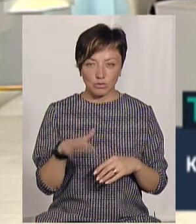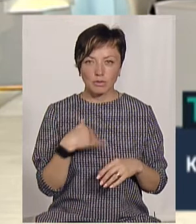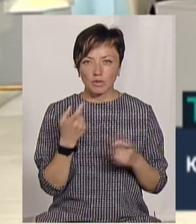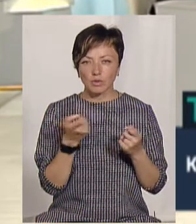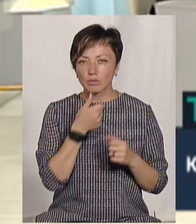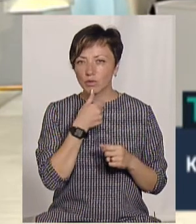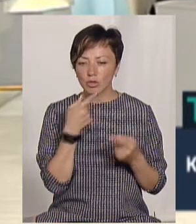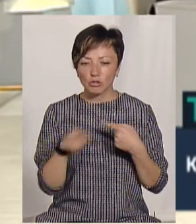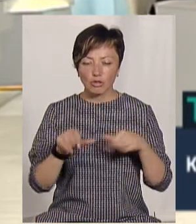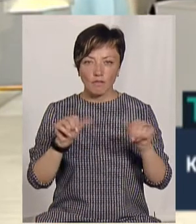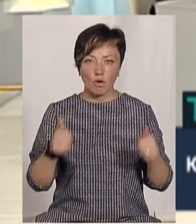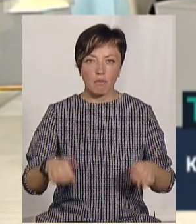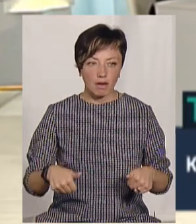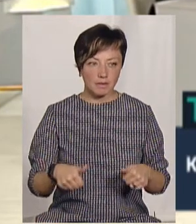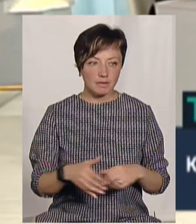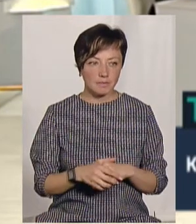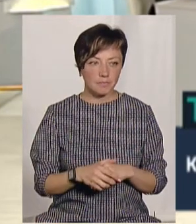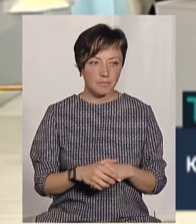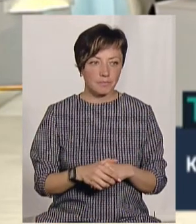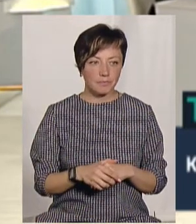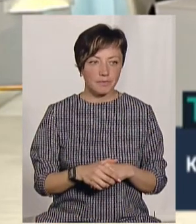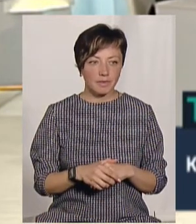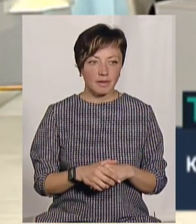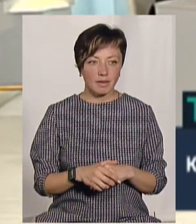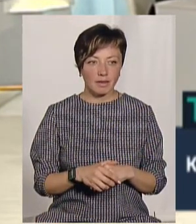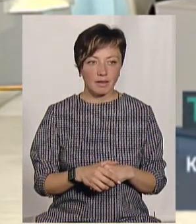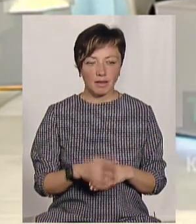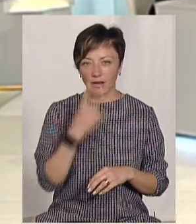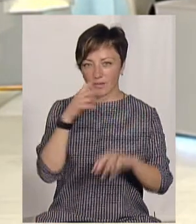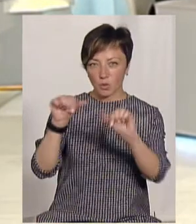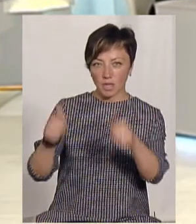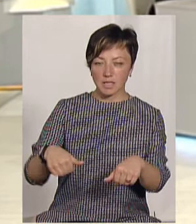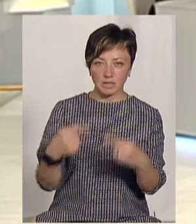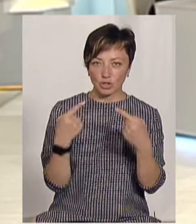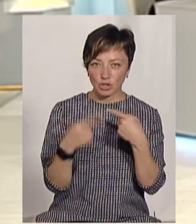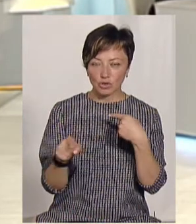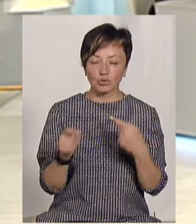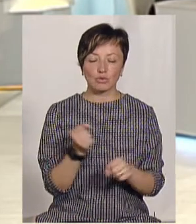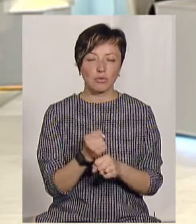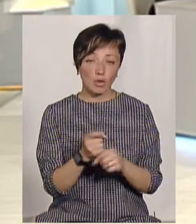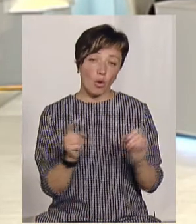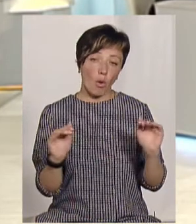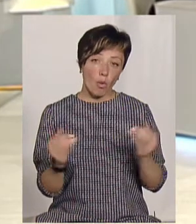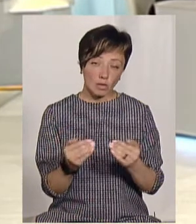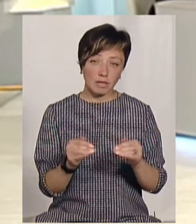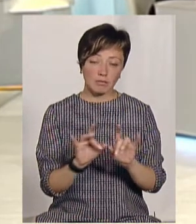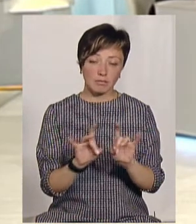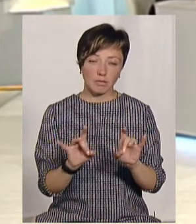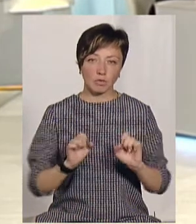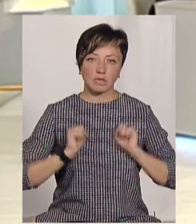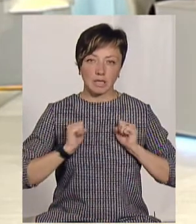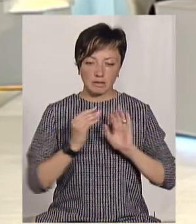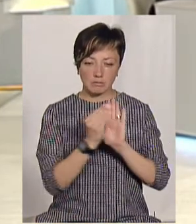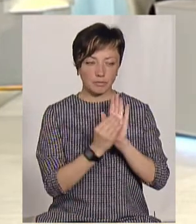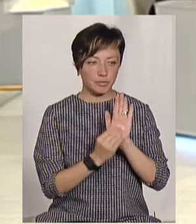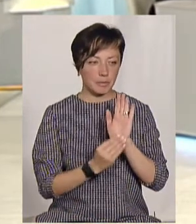трошечки спробували інший формат. Але просто візуалізацію зробили. зробили іншу візуалізацію. Тут коротенько, але ми їх всі постаралися